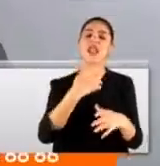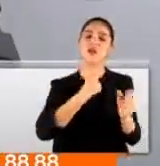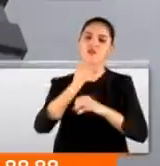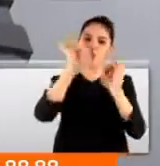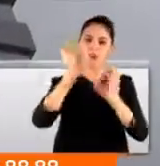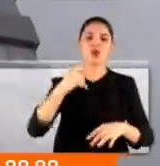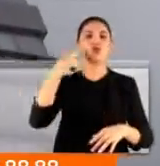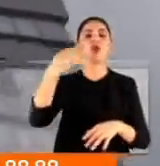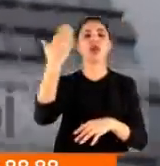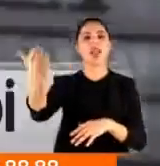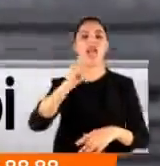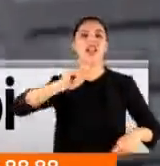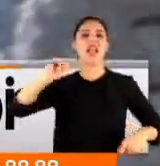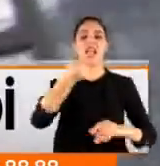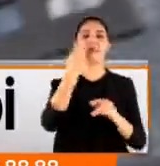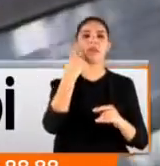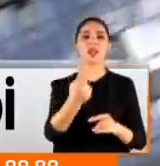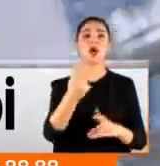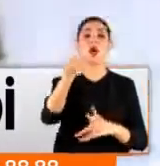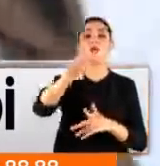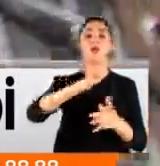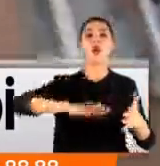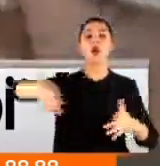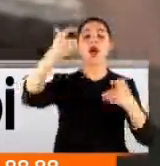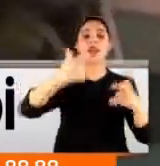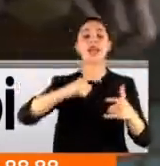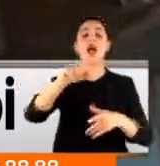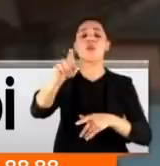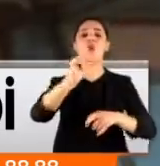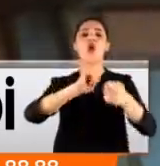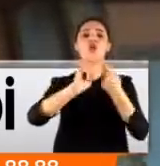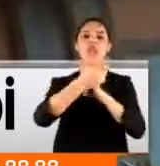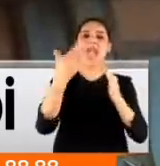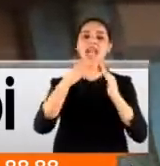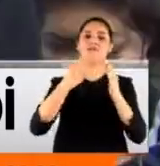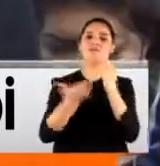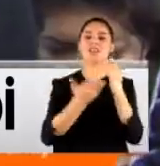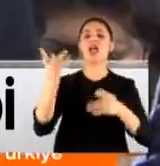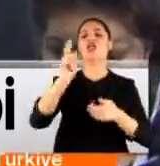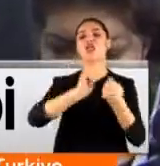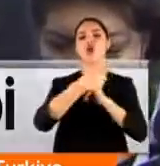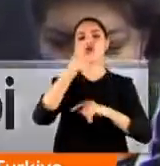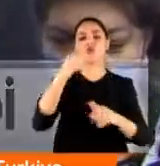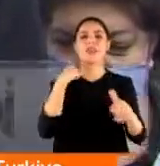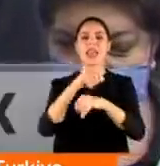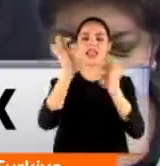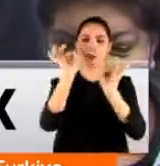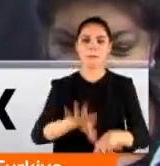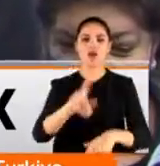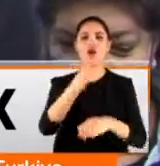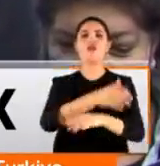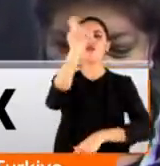koydu. Cumhurbaşkanı Erdoğan talimat verdi. Bölgede kentsel dönüşüm adeta yeniden başlıyor. Hala ipi unsa emniye çalışan,